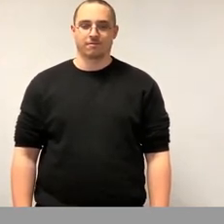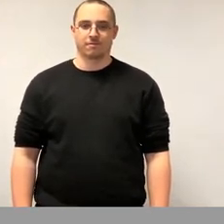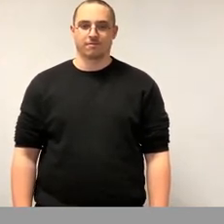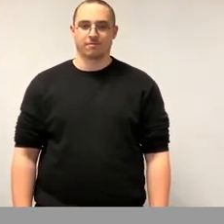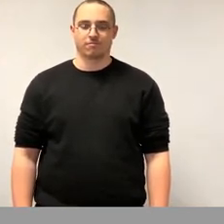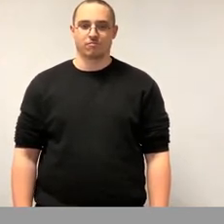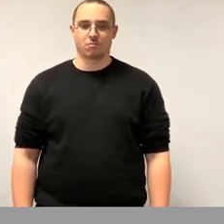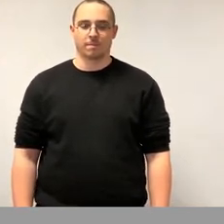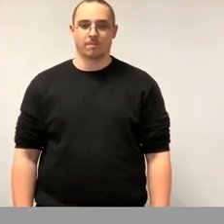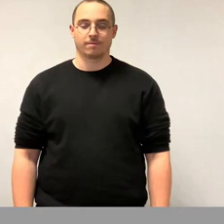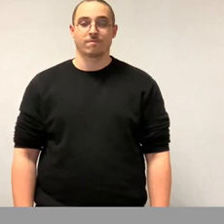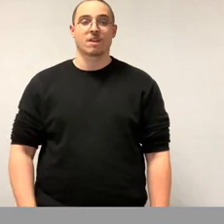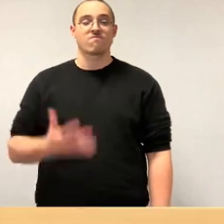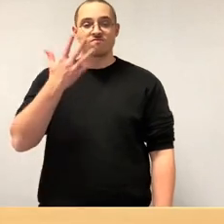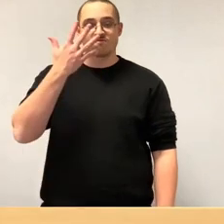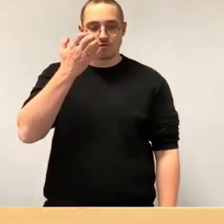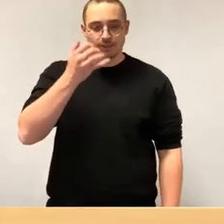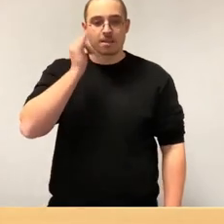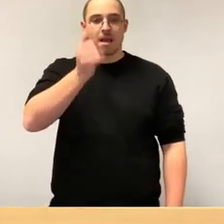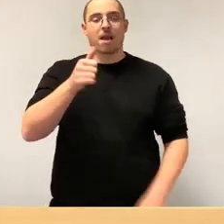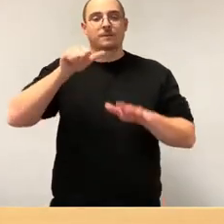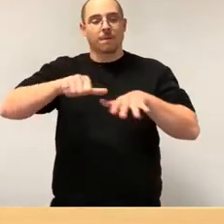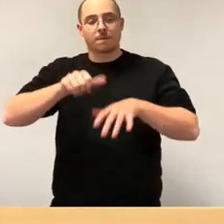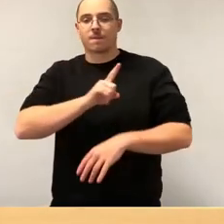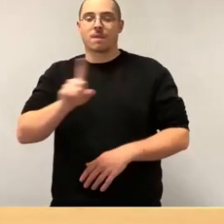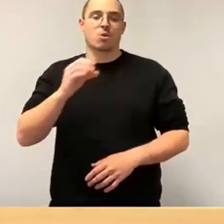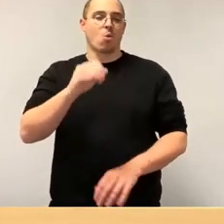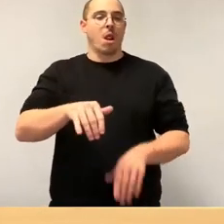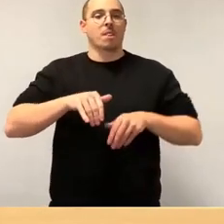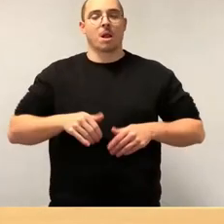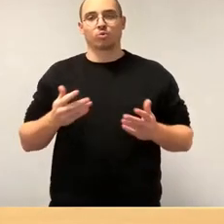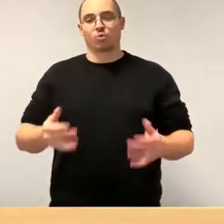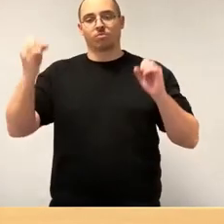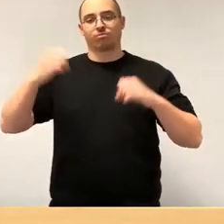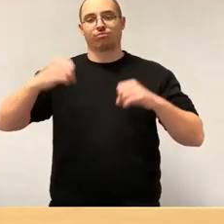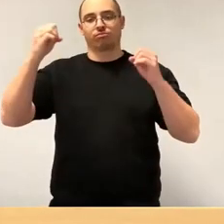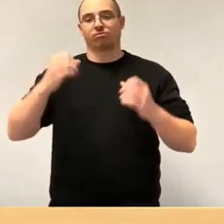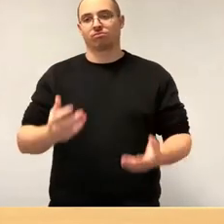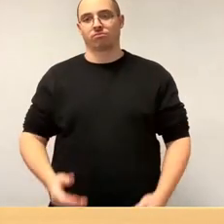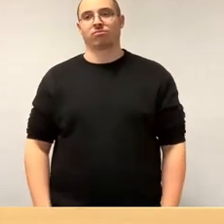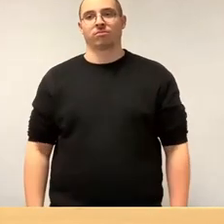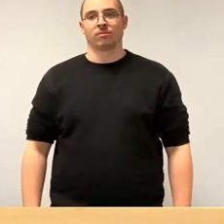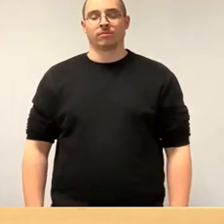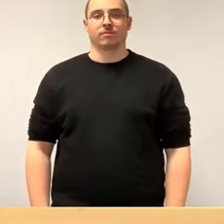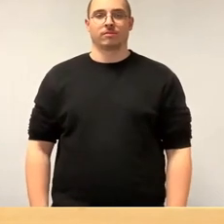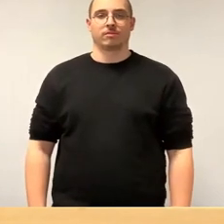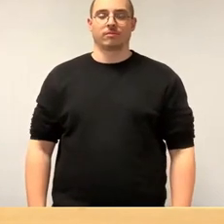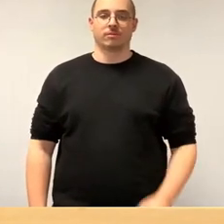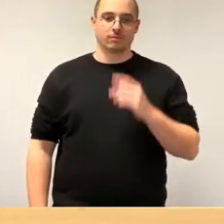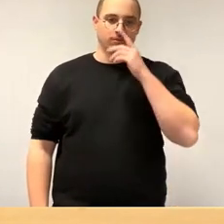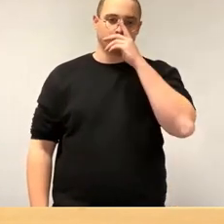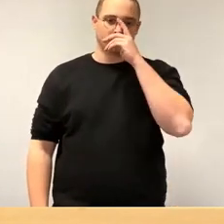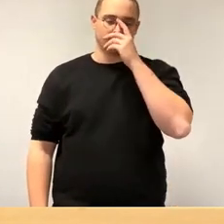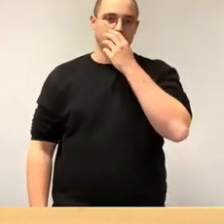50 Ja-Stimmen, 16 Nein-Stimmen, keine Enthaltung, damit so beschlossen. Damit kommen